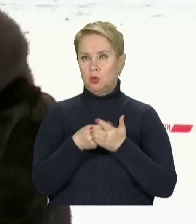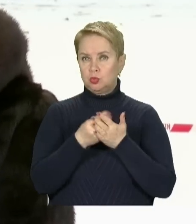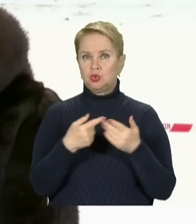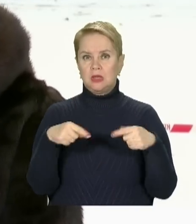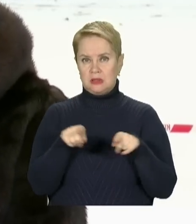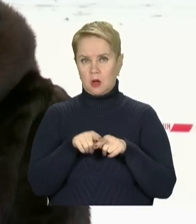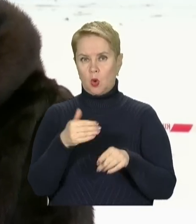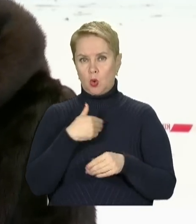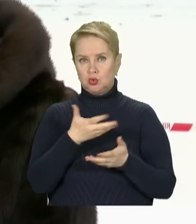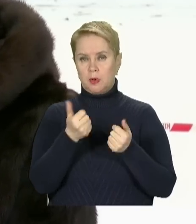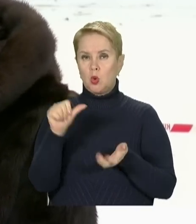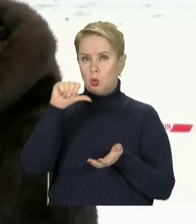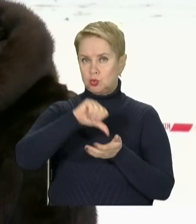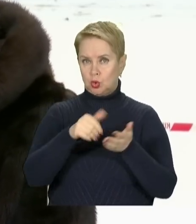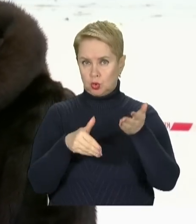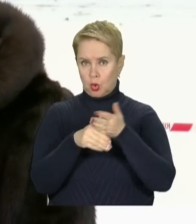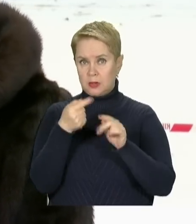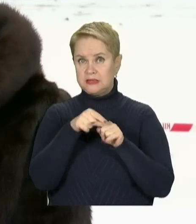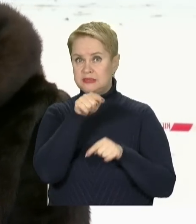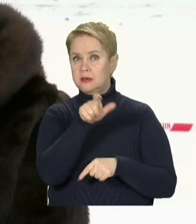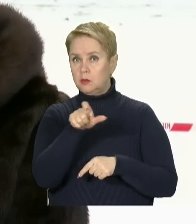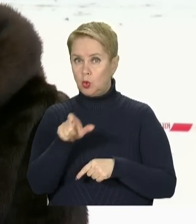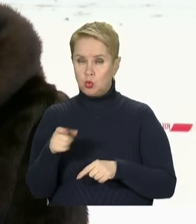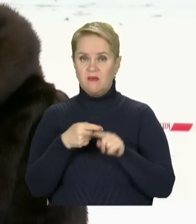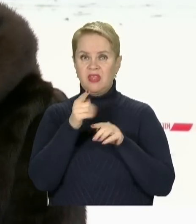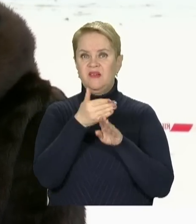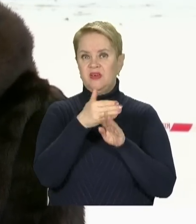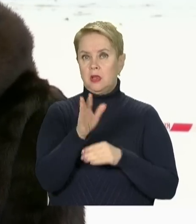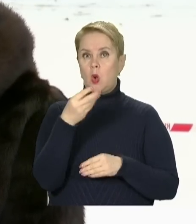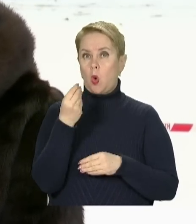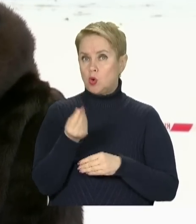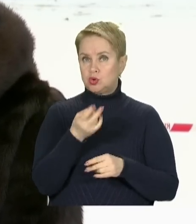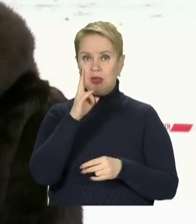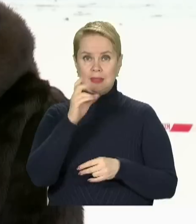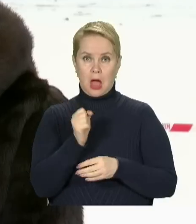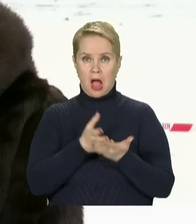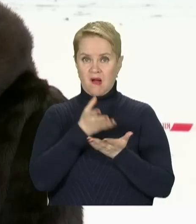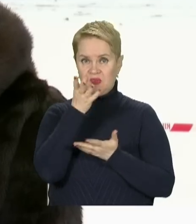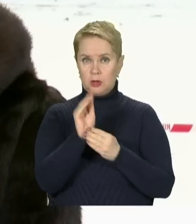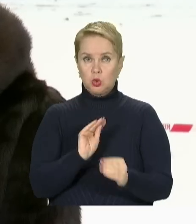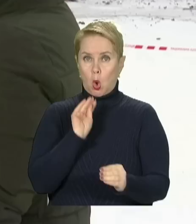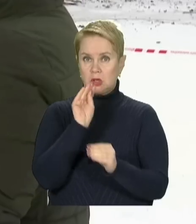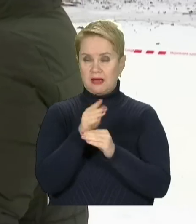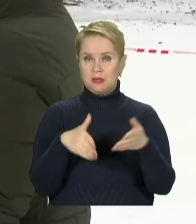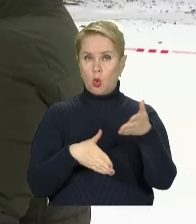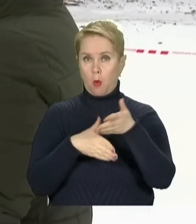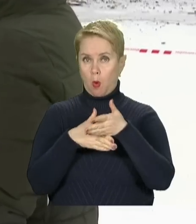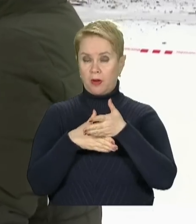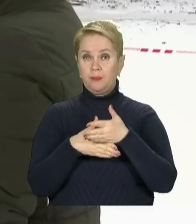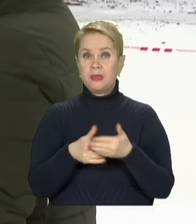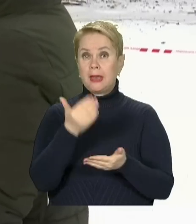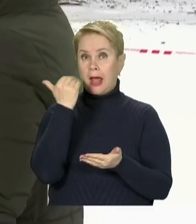також хоче прийняти участь в допомогі цим людям. Вони виділили кошти на виплату додаткової допомоги.